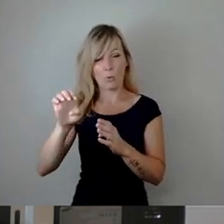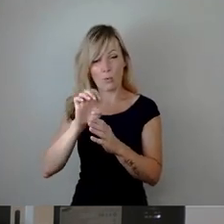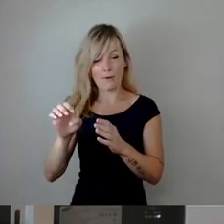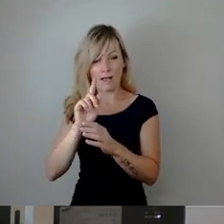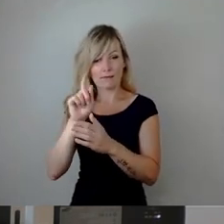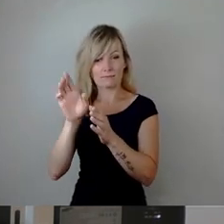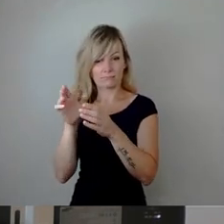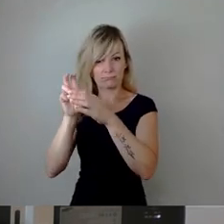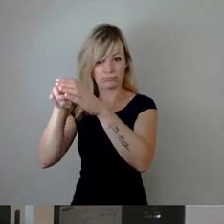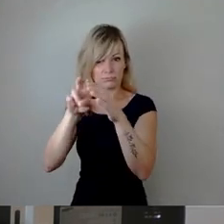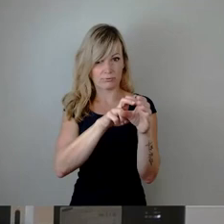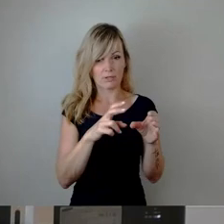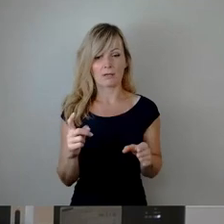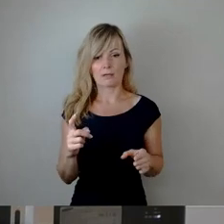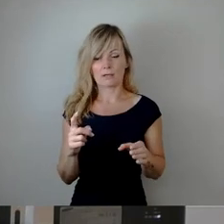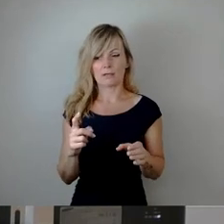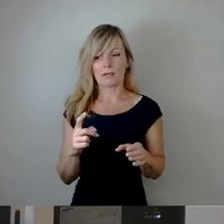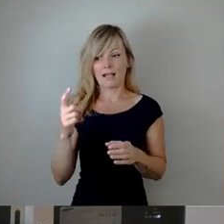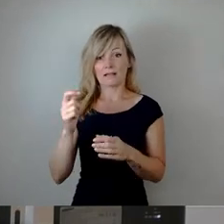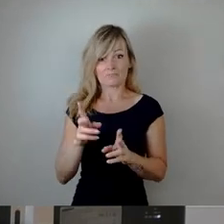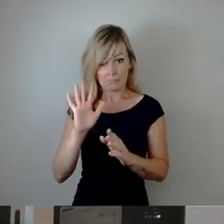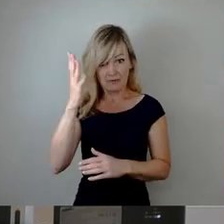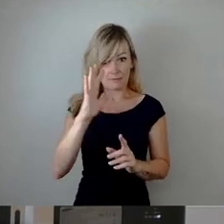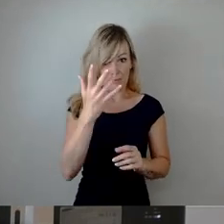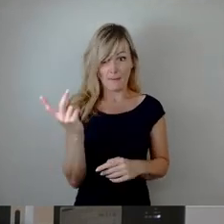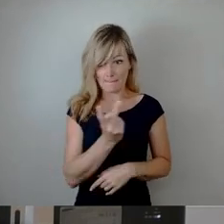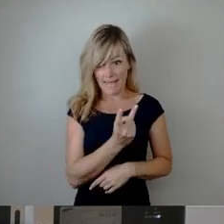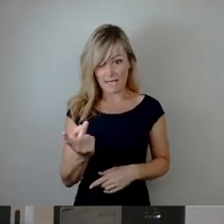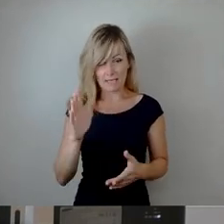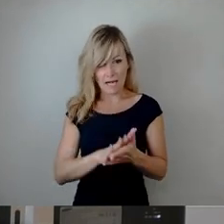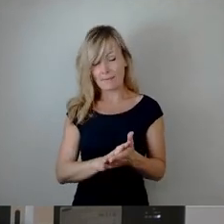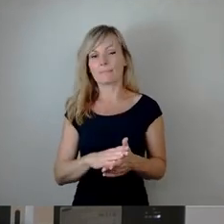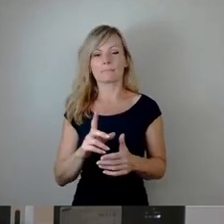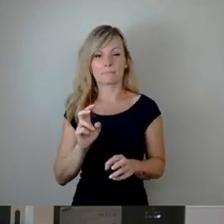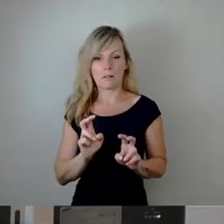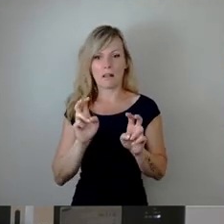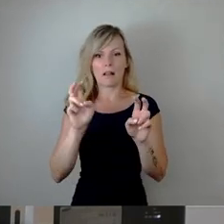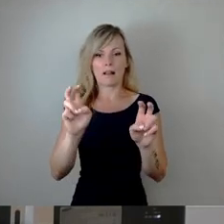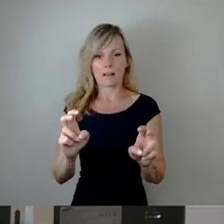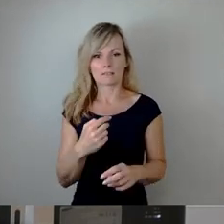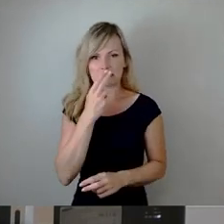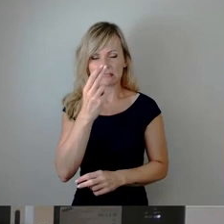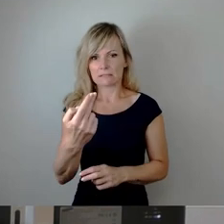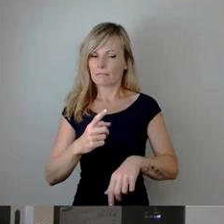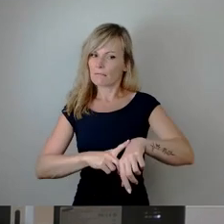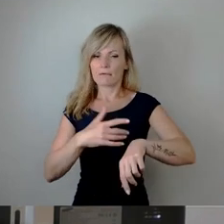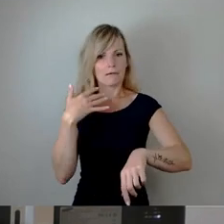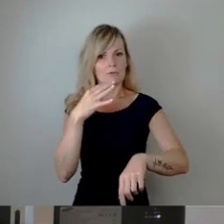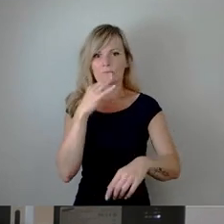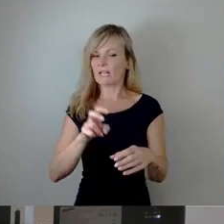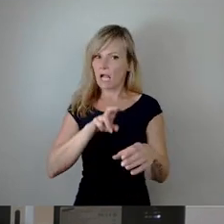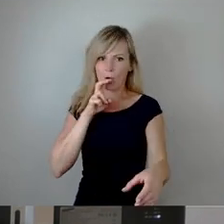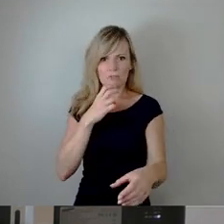Das wird zumindest nach meiner Kenntnis der Rechtsprechung nicht akzeptiert. Deswegen, ich habe es also in jedem dieser schriftlichen Anträge im Einzelnen